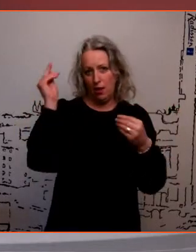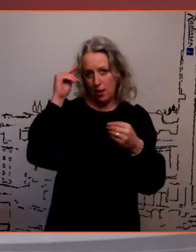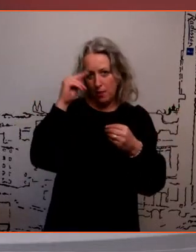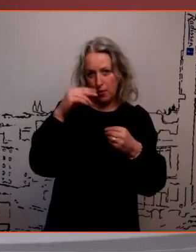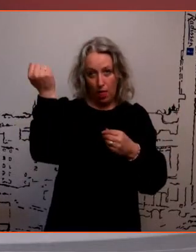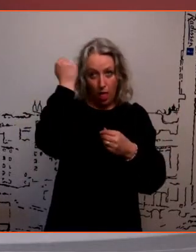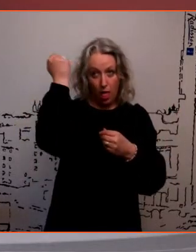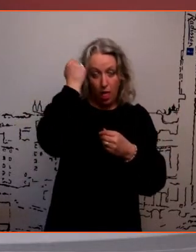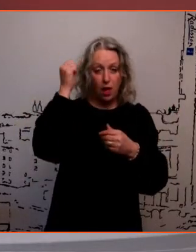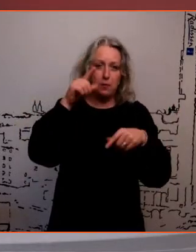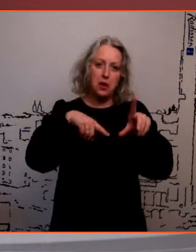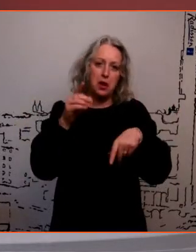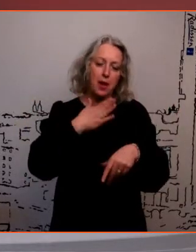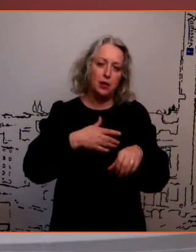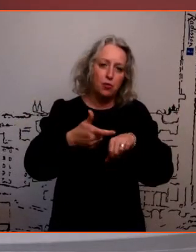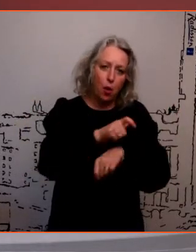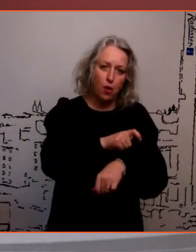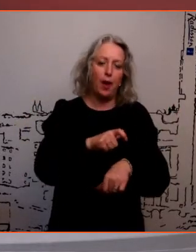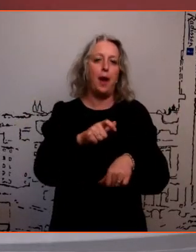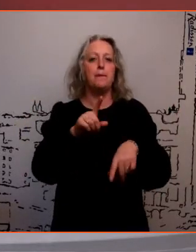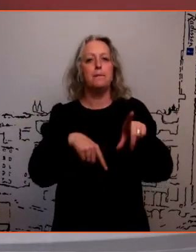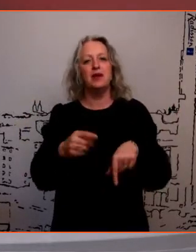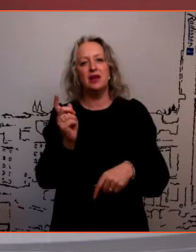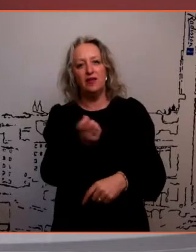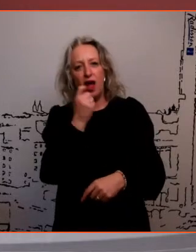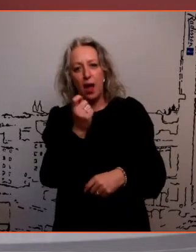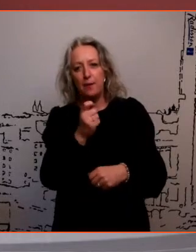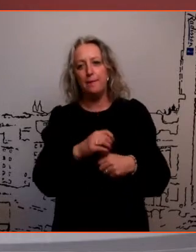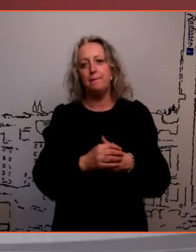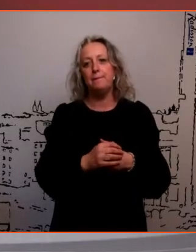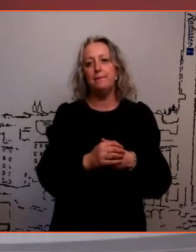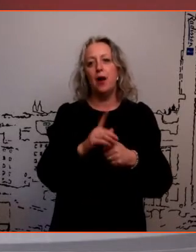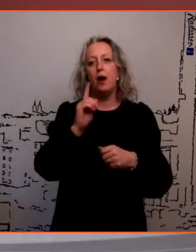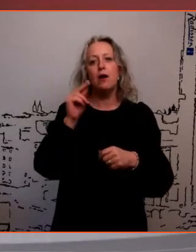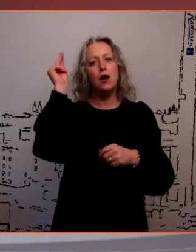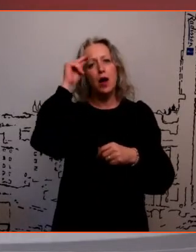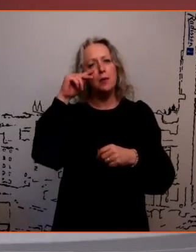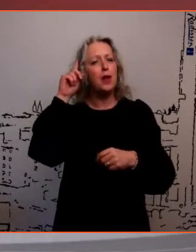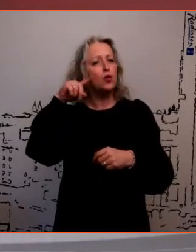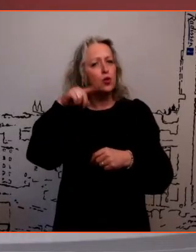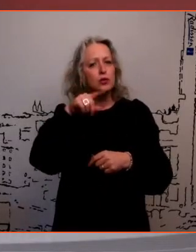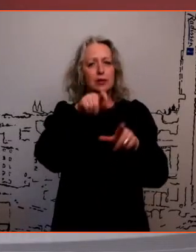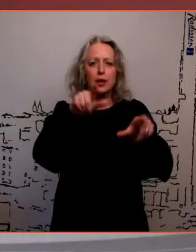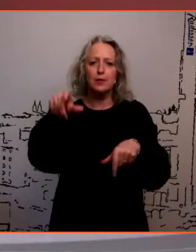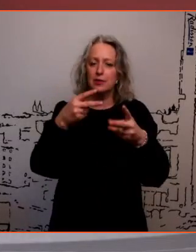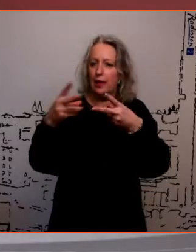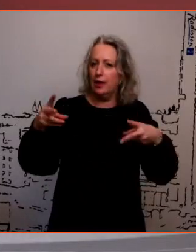hakkavad vastu, et need õppi oskust on inimestel ka hästi erinevad.